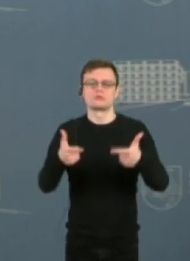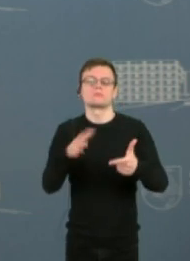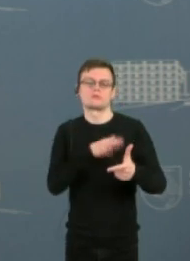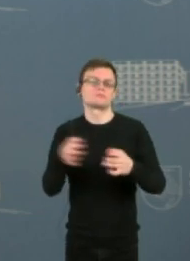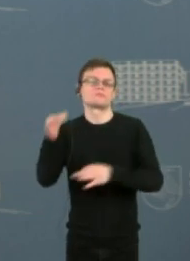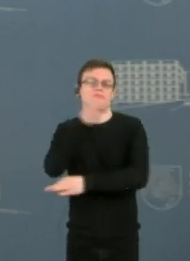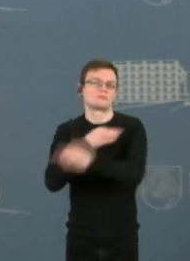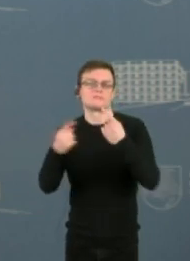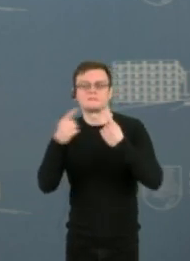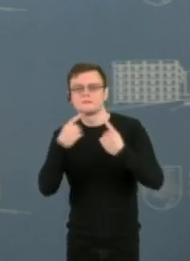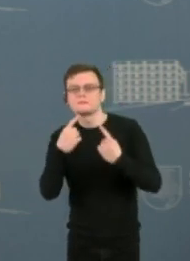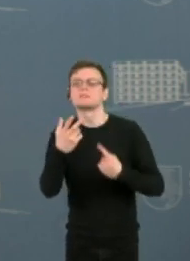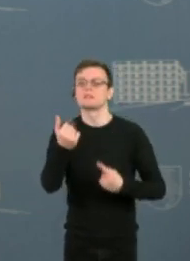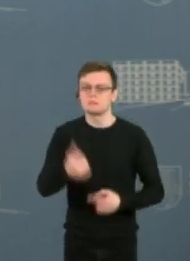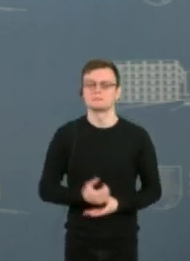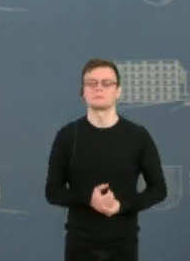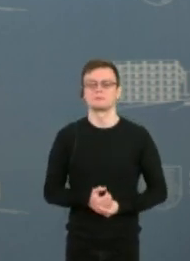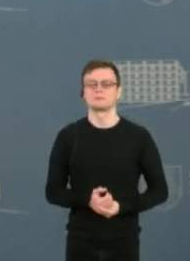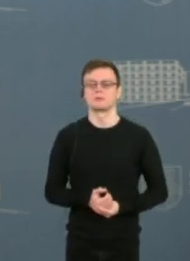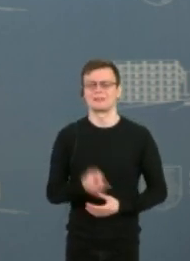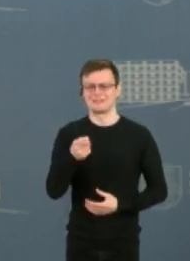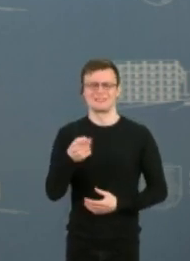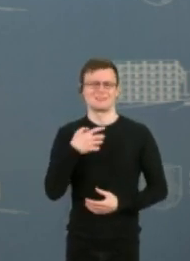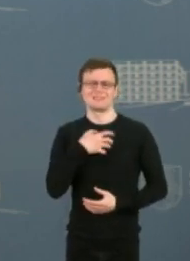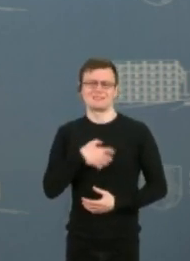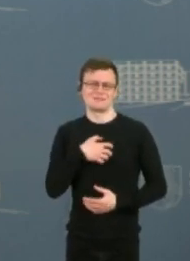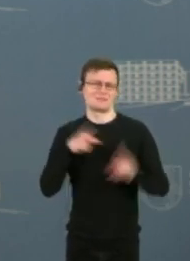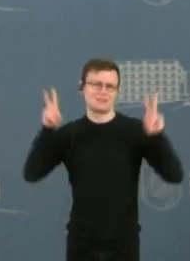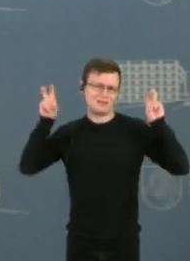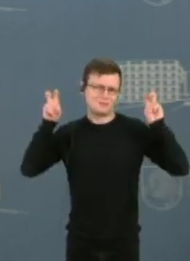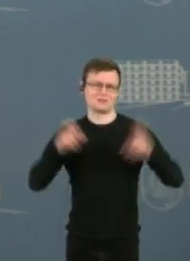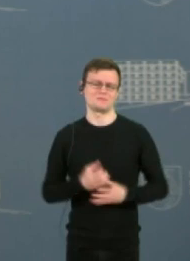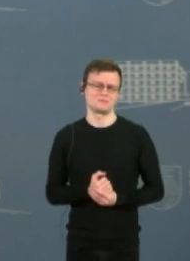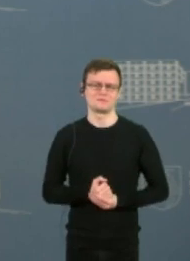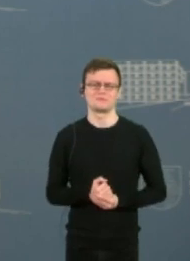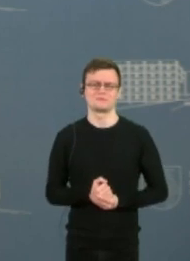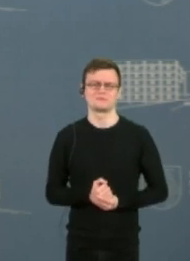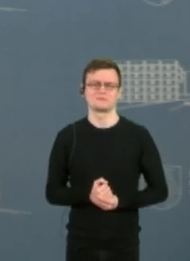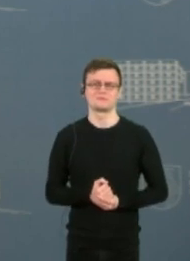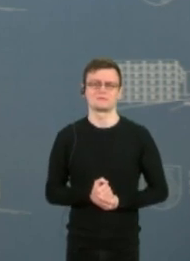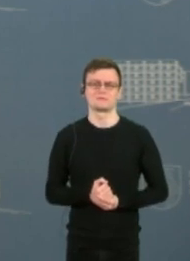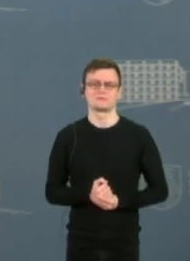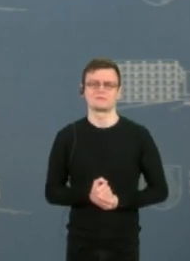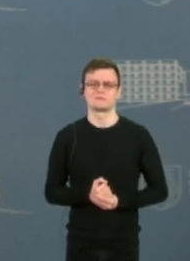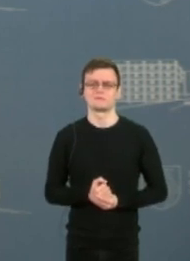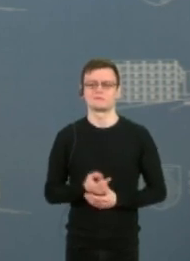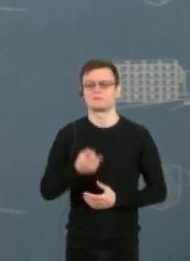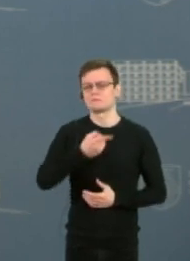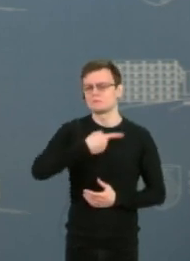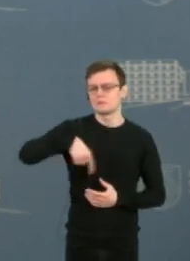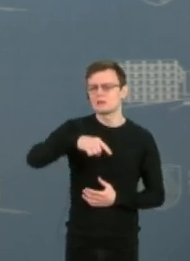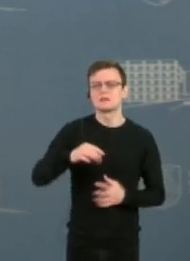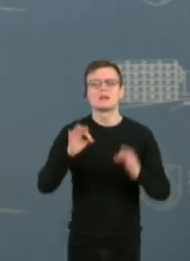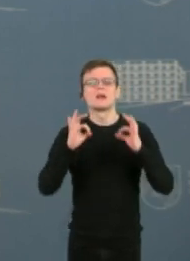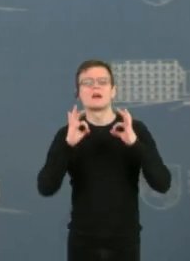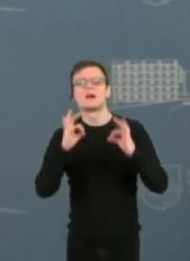priežinęs. Tai iš tikrųjų labai svarbi temą, kadangi nuo to, kaip mes veiksmingai